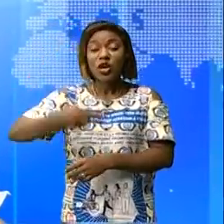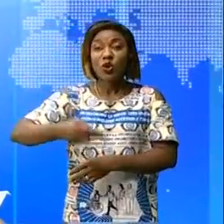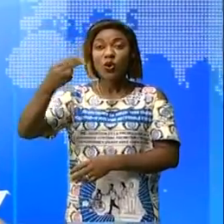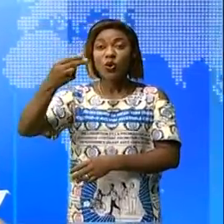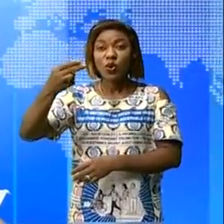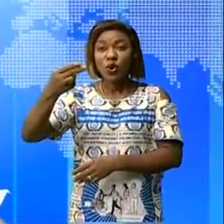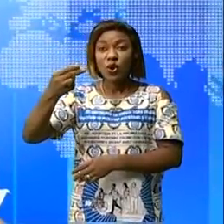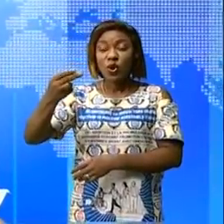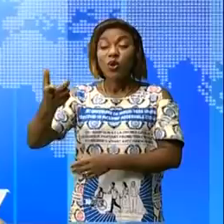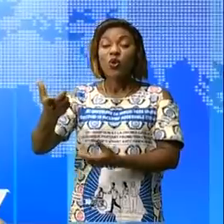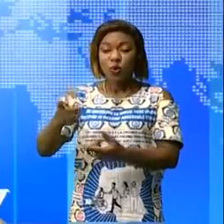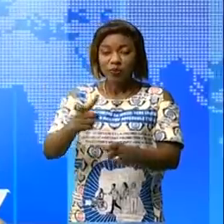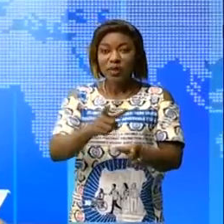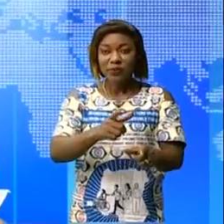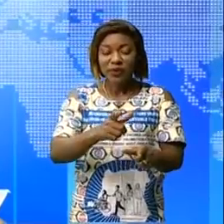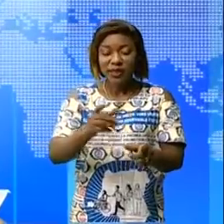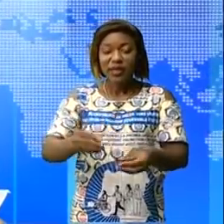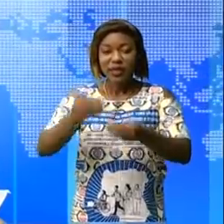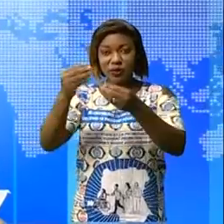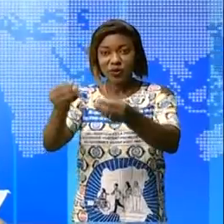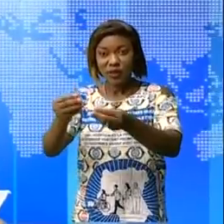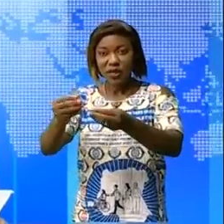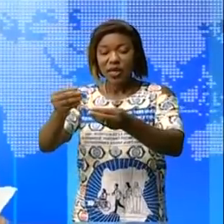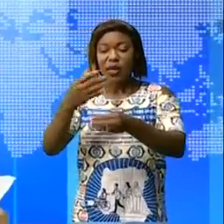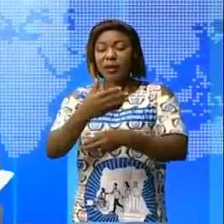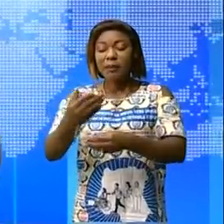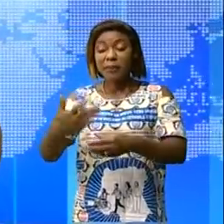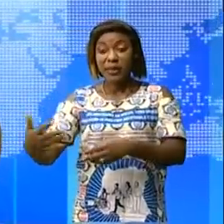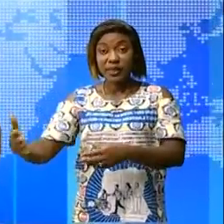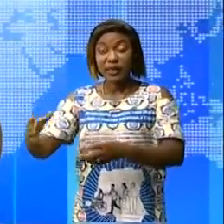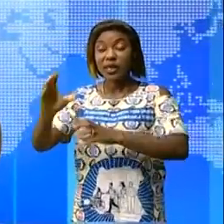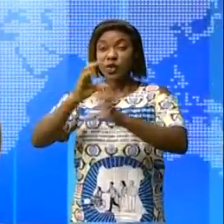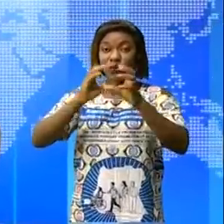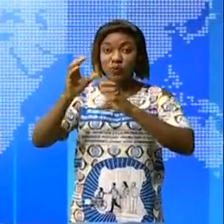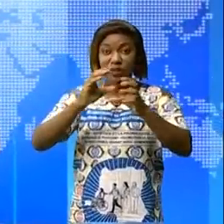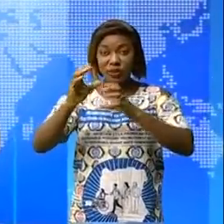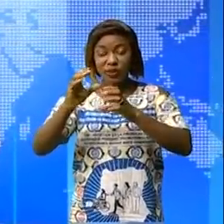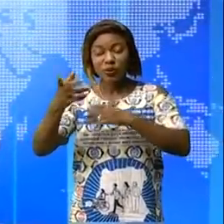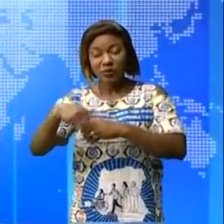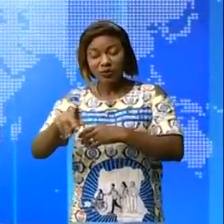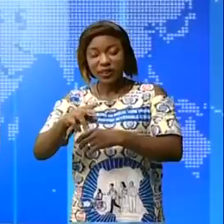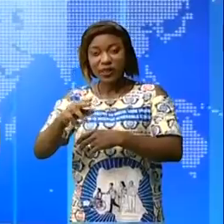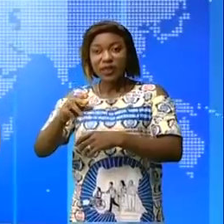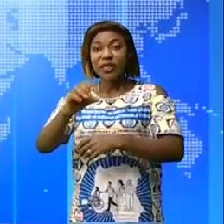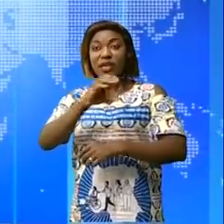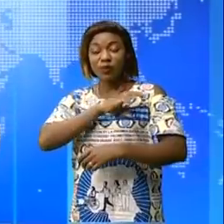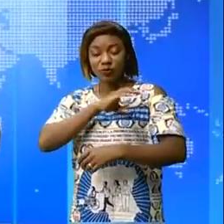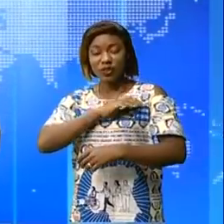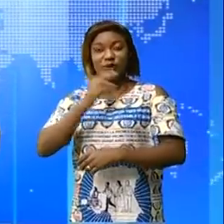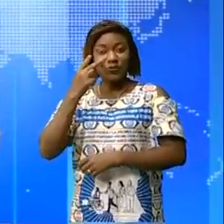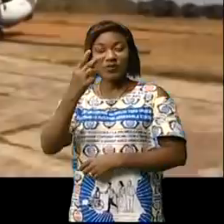a possédé à la remise des équipements de communication à l'inspection provinciale de la police de cette province.